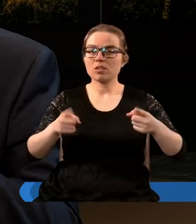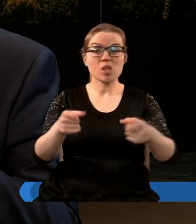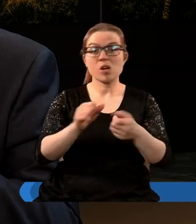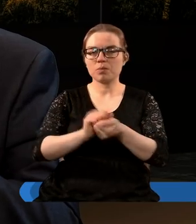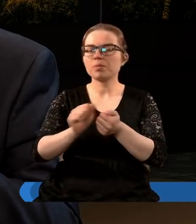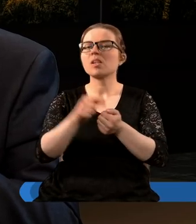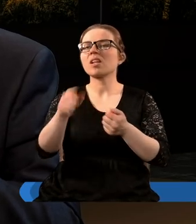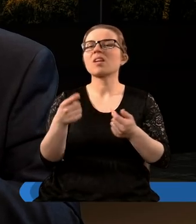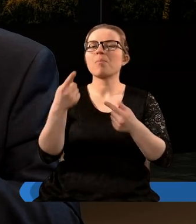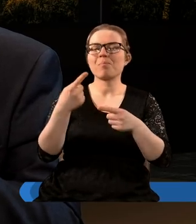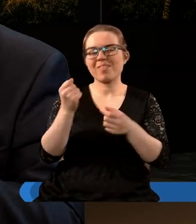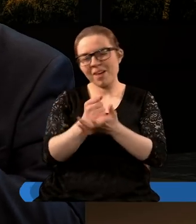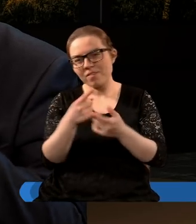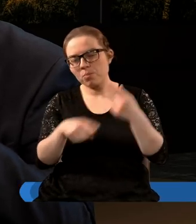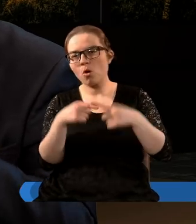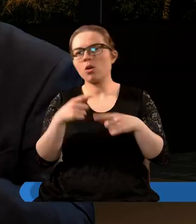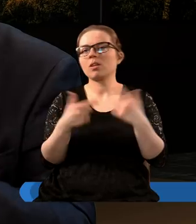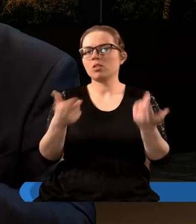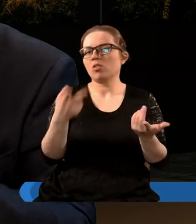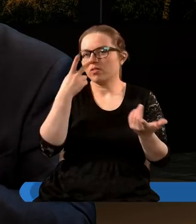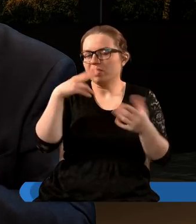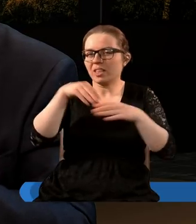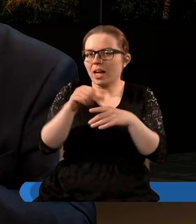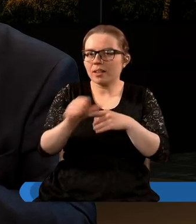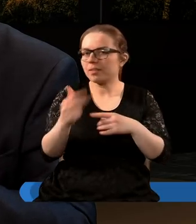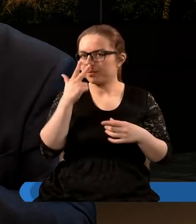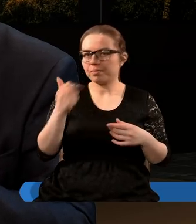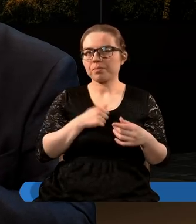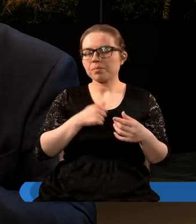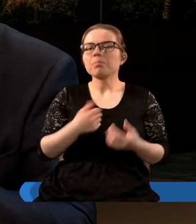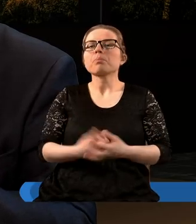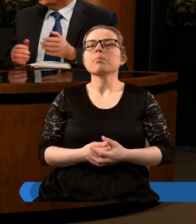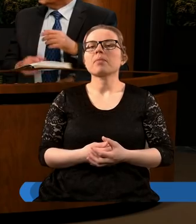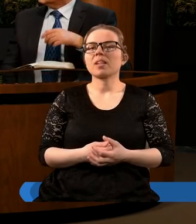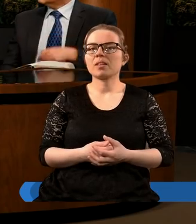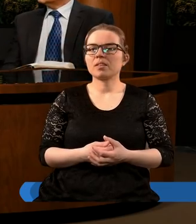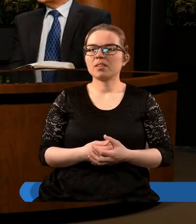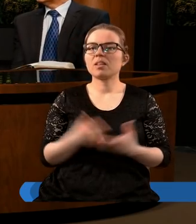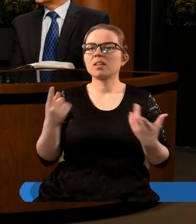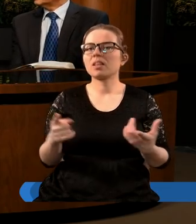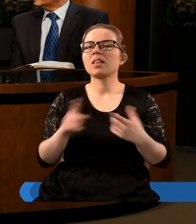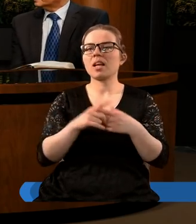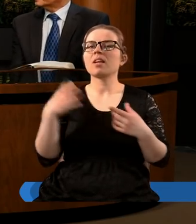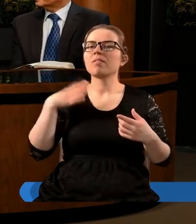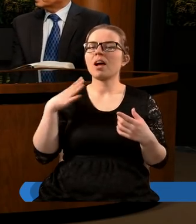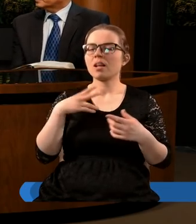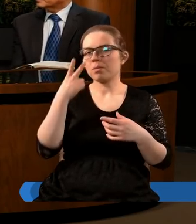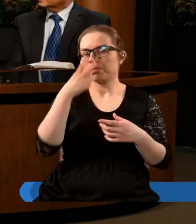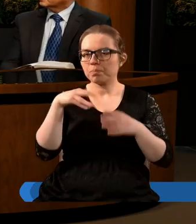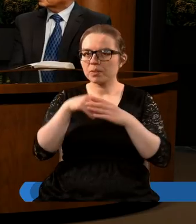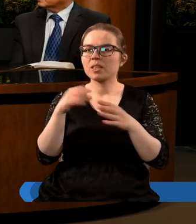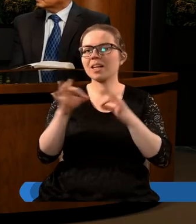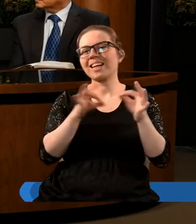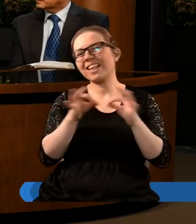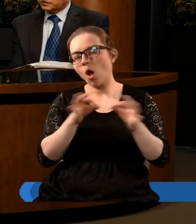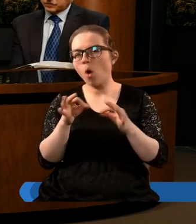dominuje nad sprawami politycznymi. To na chwilę znika. Tak. Prawda? Ja myślę, że warto już tutaj przejść do historii